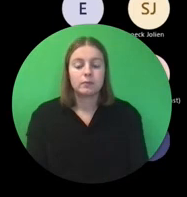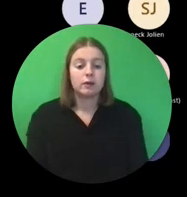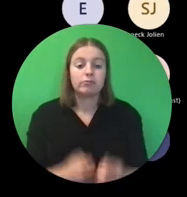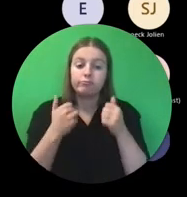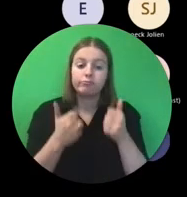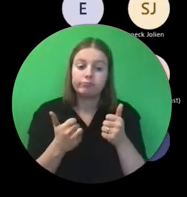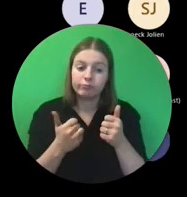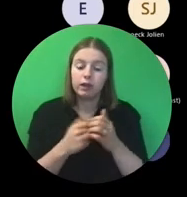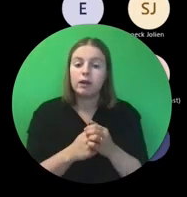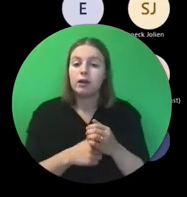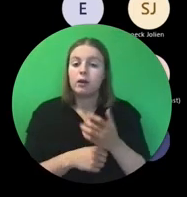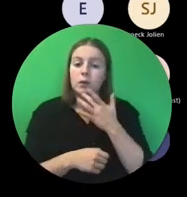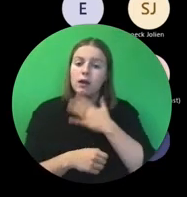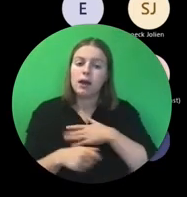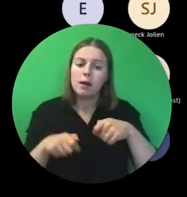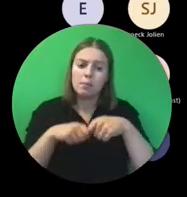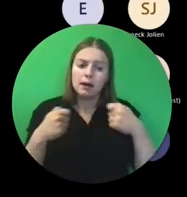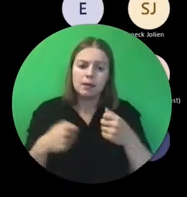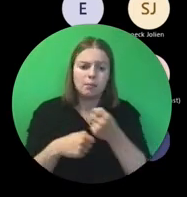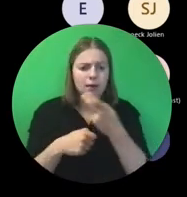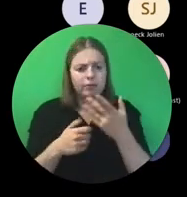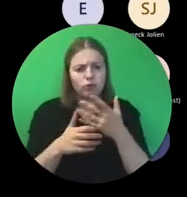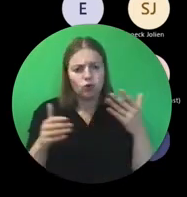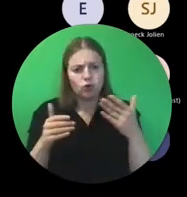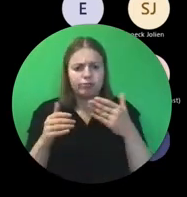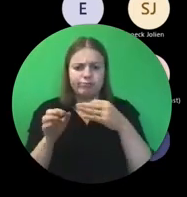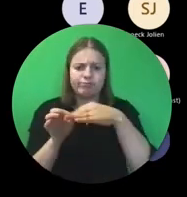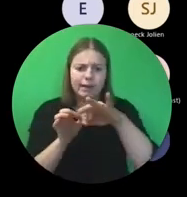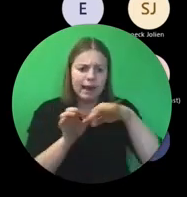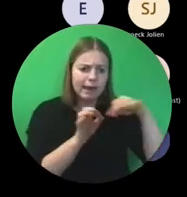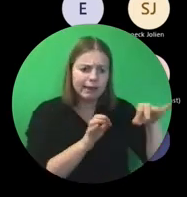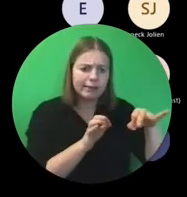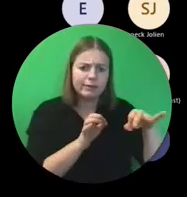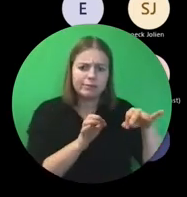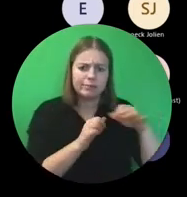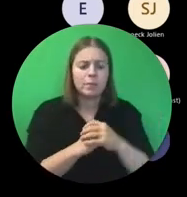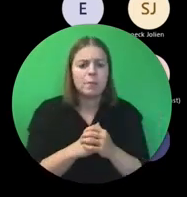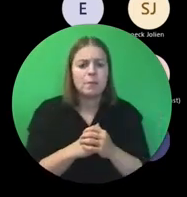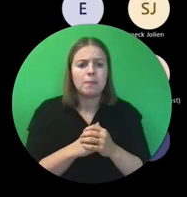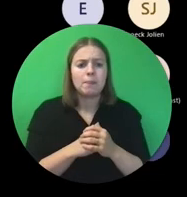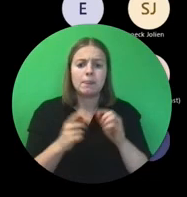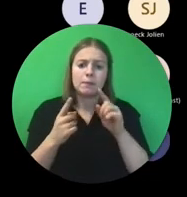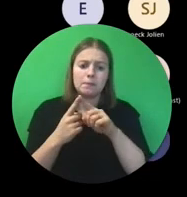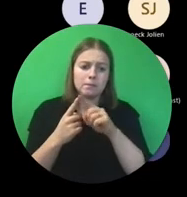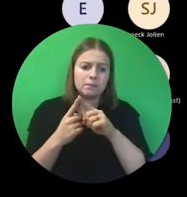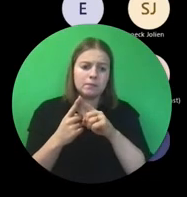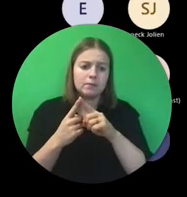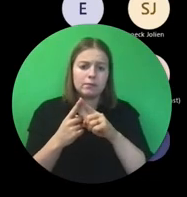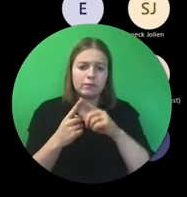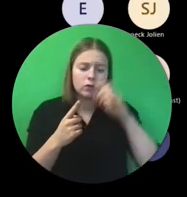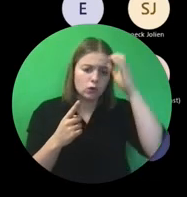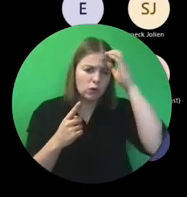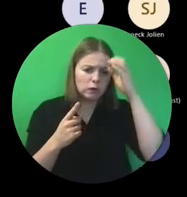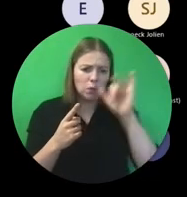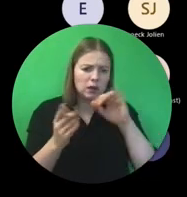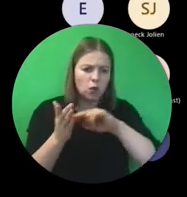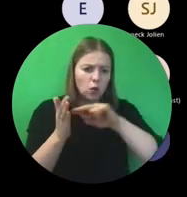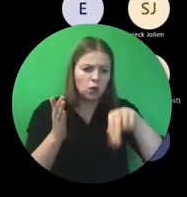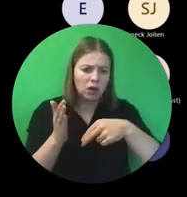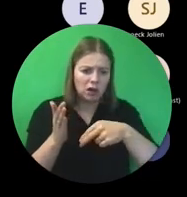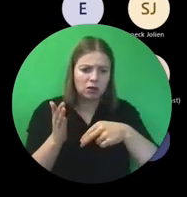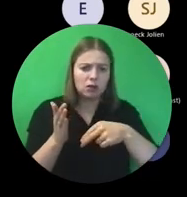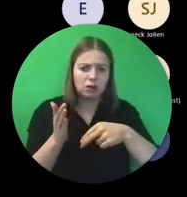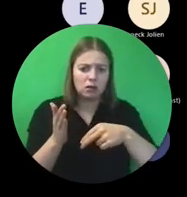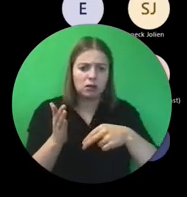Goed, dan start ik met enkele grote lijnen binnen deze actie. Ik heb het over het concept van dat contract dat we nu